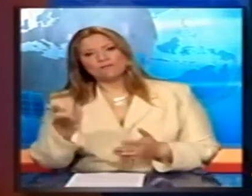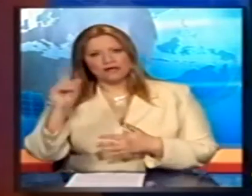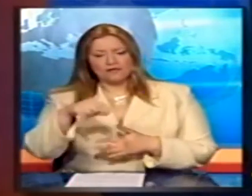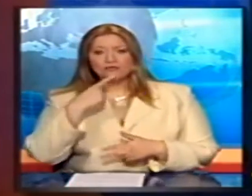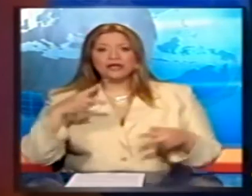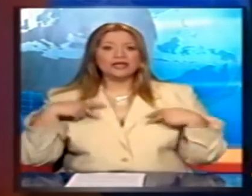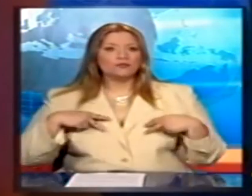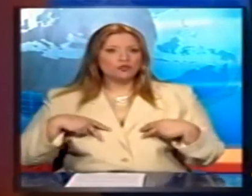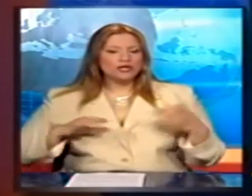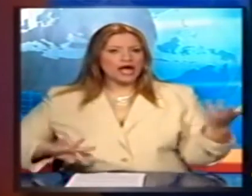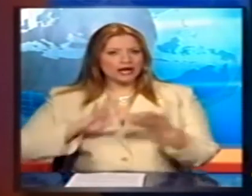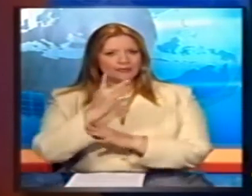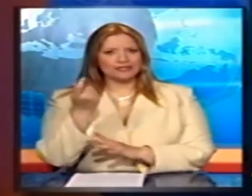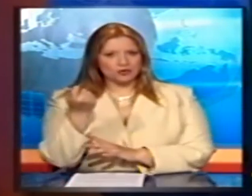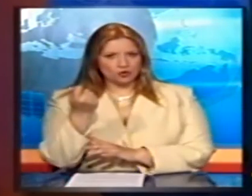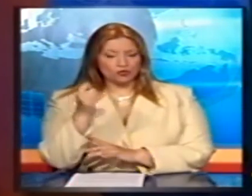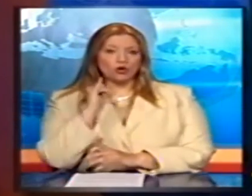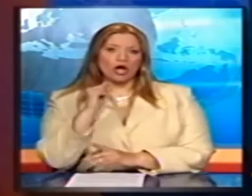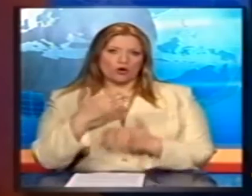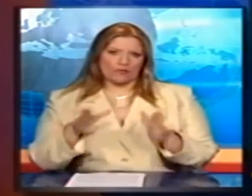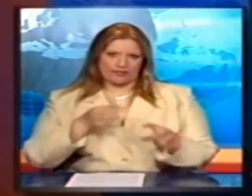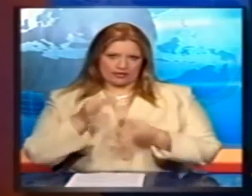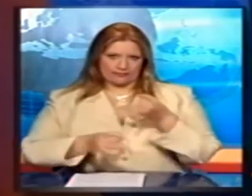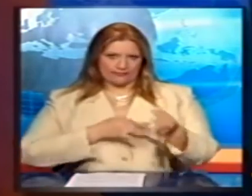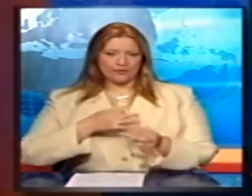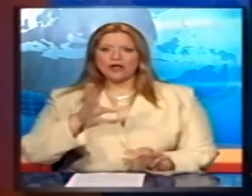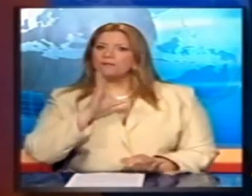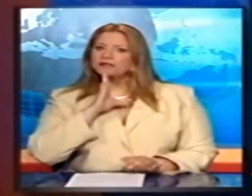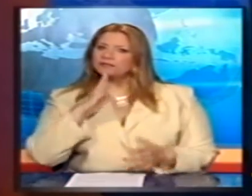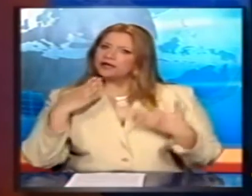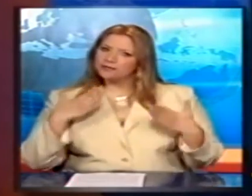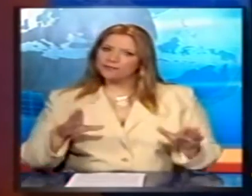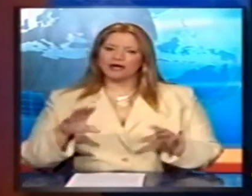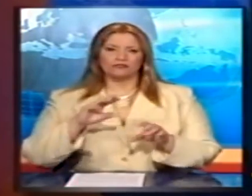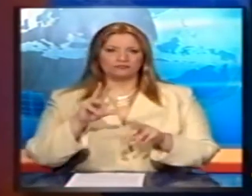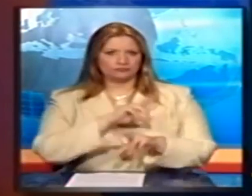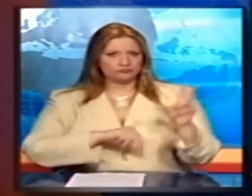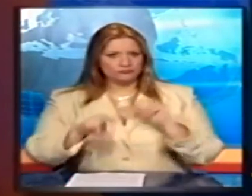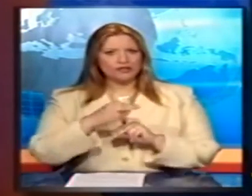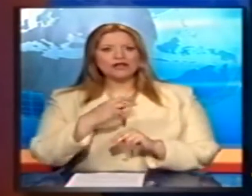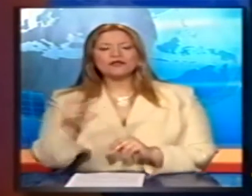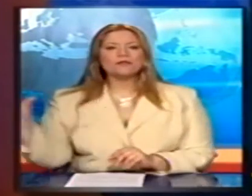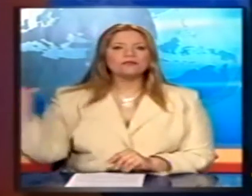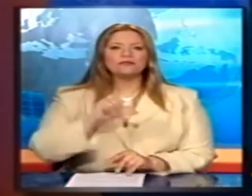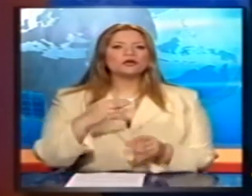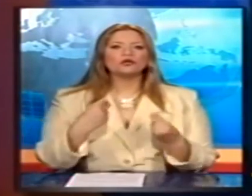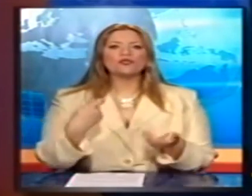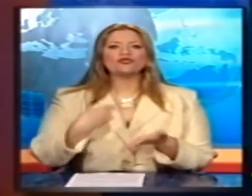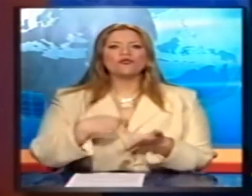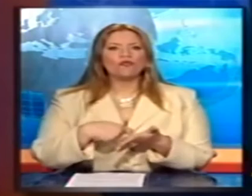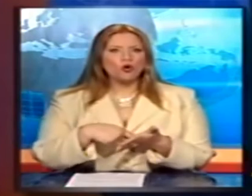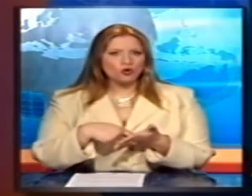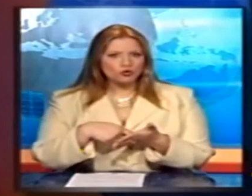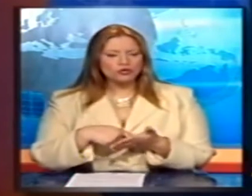τα Υπουργοί Ανάπτυξης και Οικονομικών κρατούν κλειστά τα χαρτιά τους Το μεσημέρι είχε σύσκεψη για το σύστημα επιστροφής του φόρου του πετρελαίου θέρμανσης στους